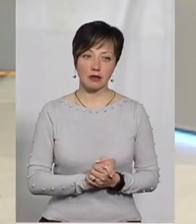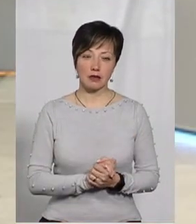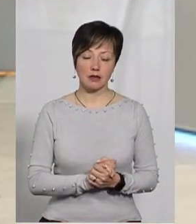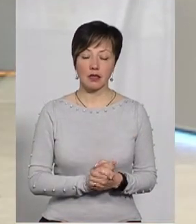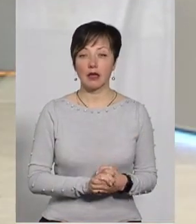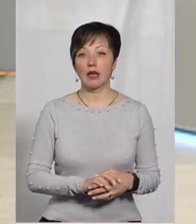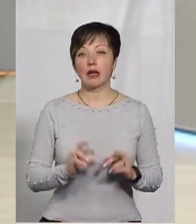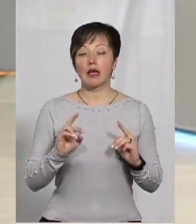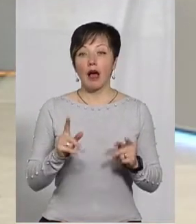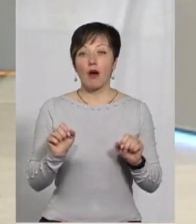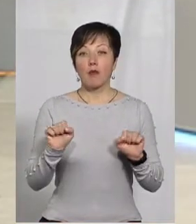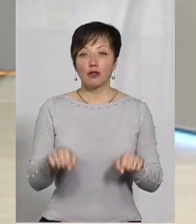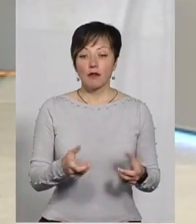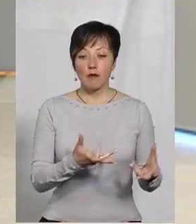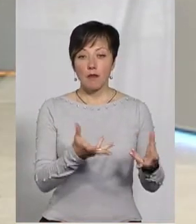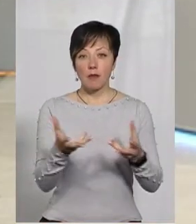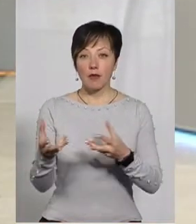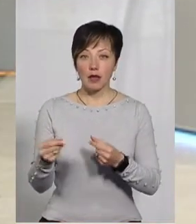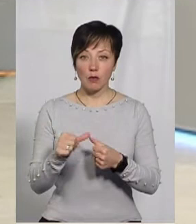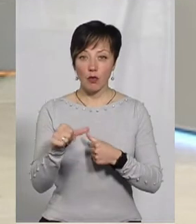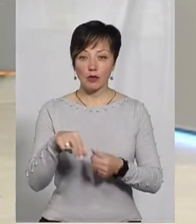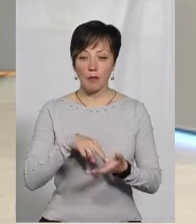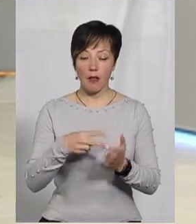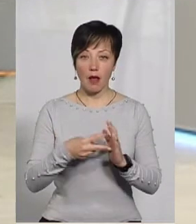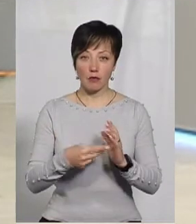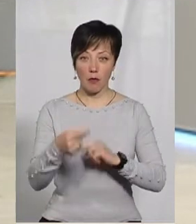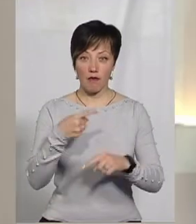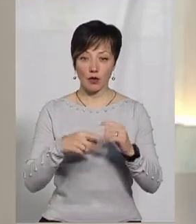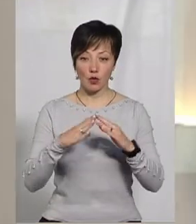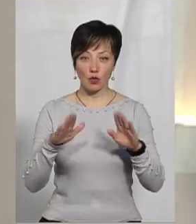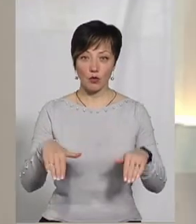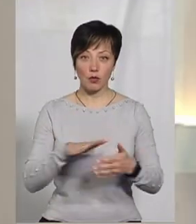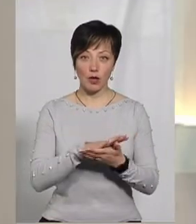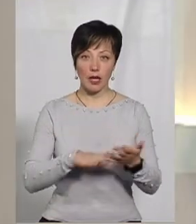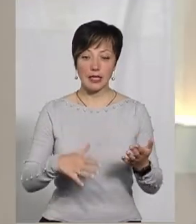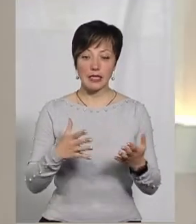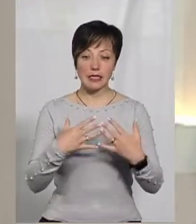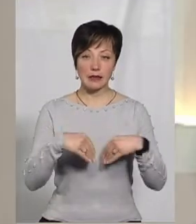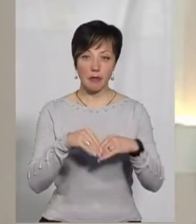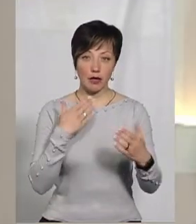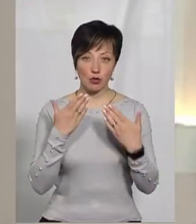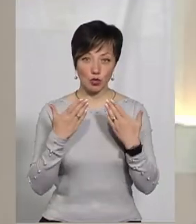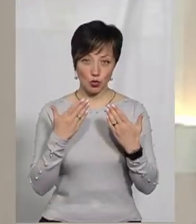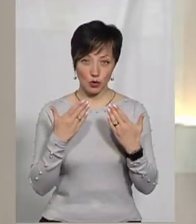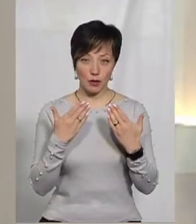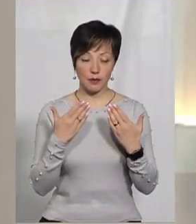Проте, як, можливо, вплине таке позапланове повернення додому на подальшість сімейні стосунки,